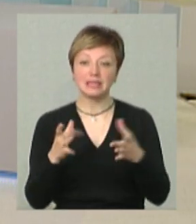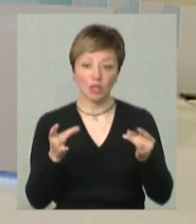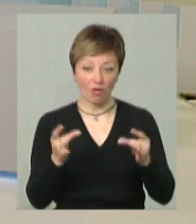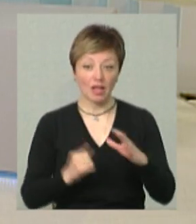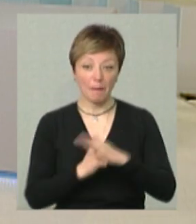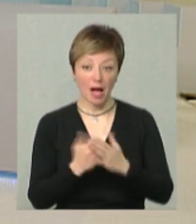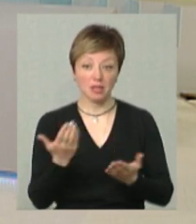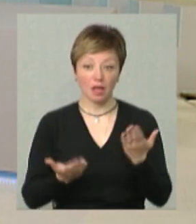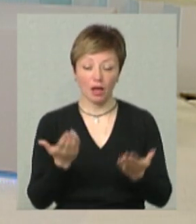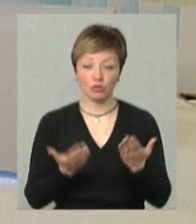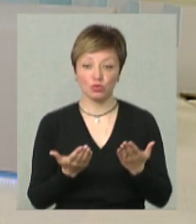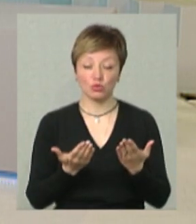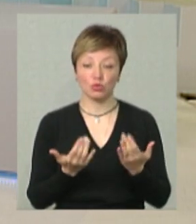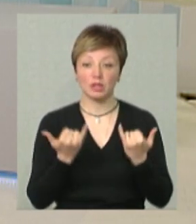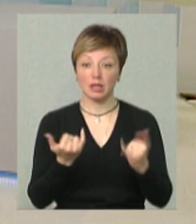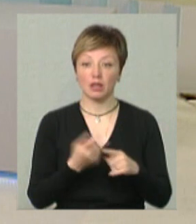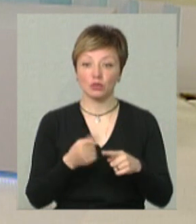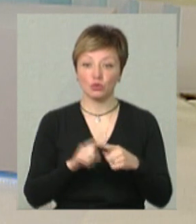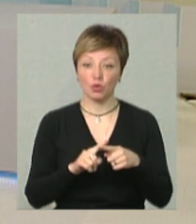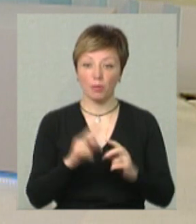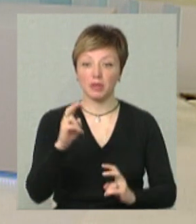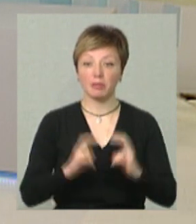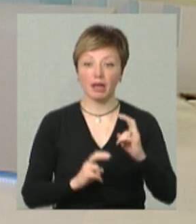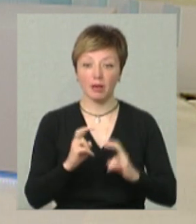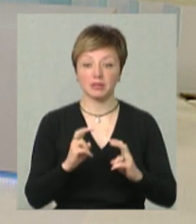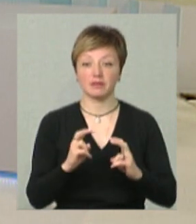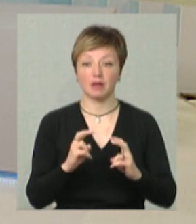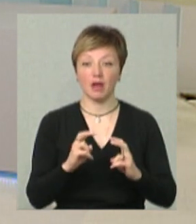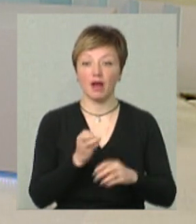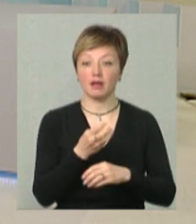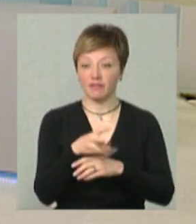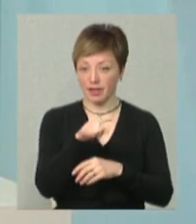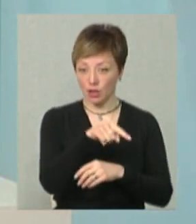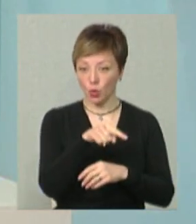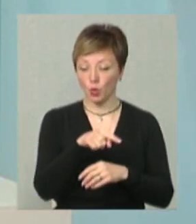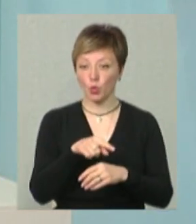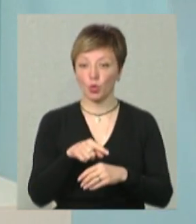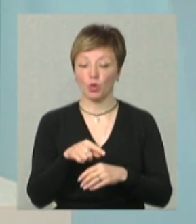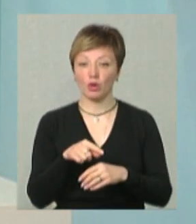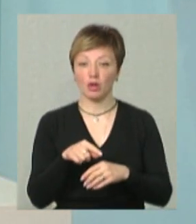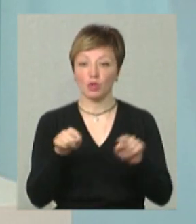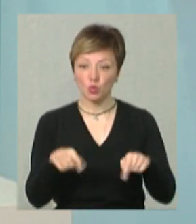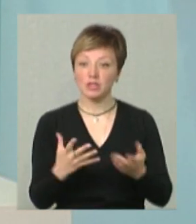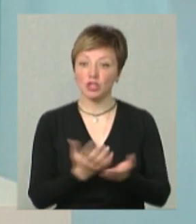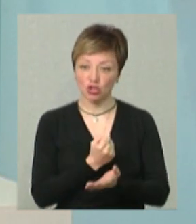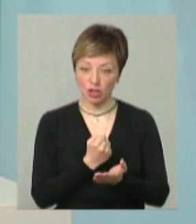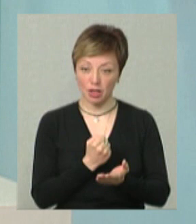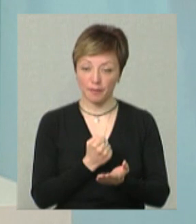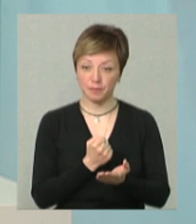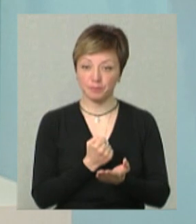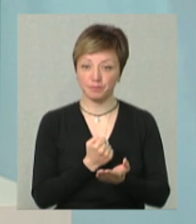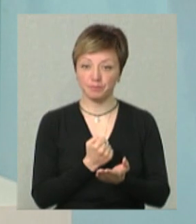якщо для цього підприємства з відео вони тут знайшли